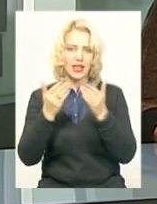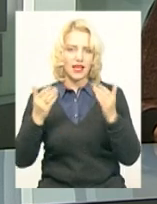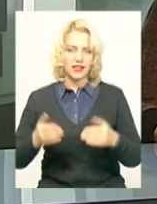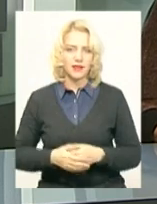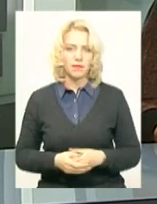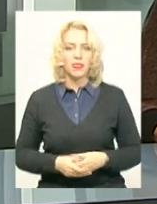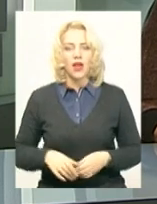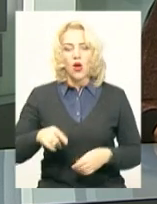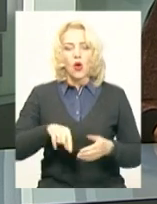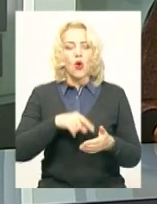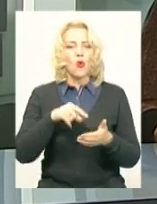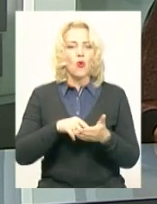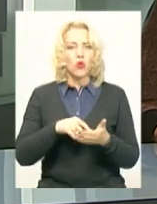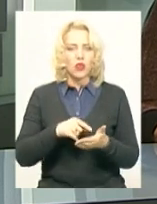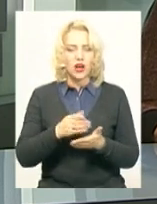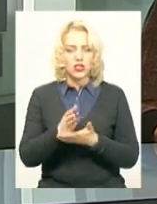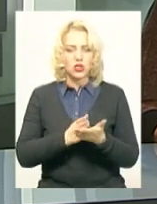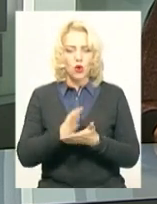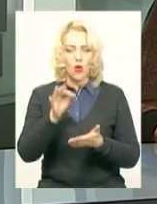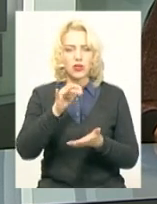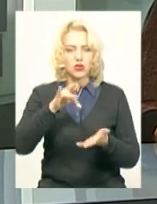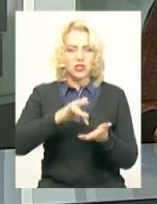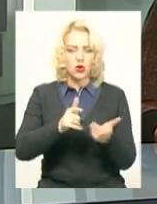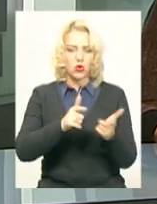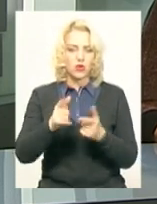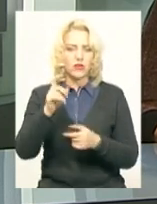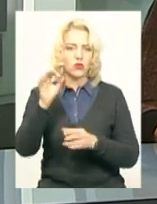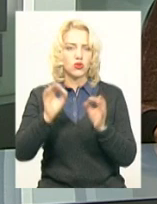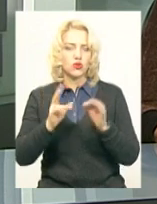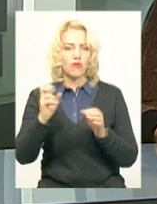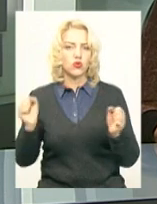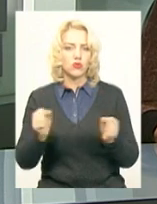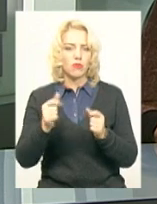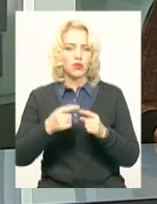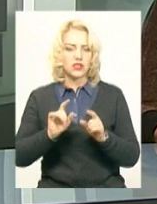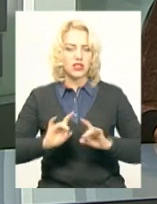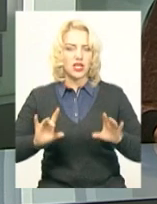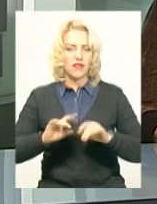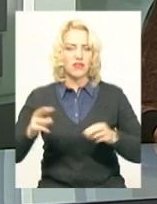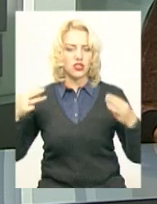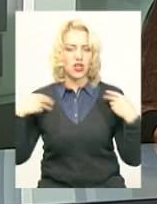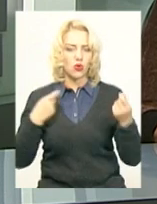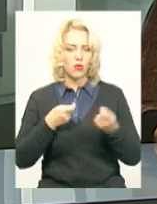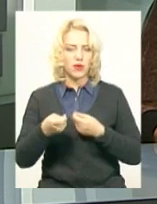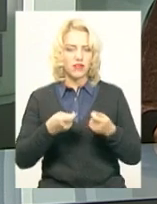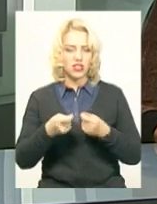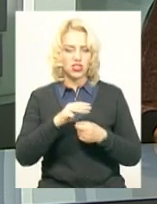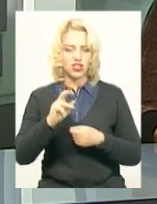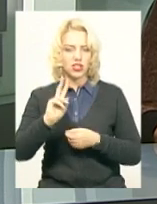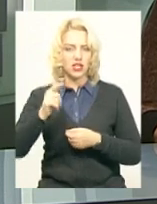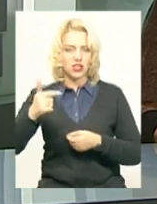Комунальні служби обласного центру 100% готові до зими. Про це заявив начальник управління житлово-комунального господарства